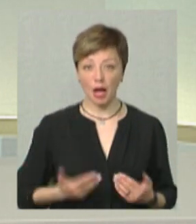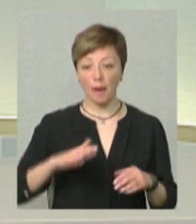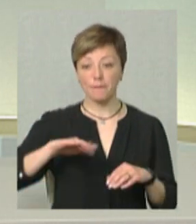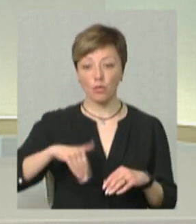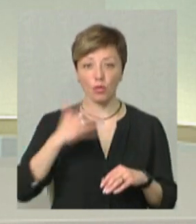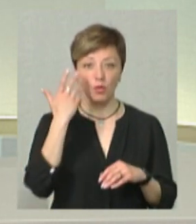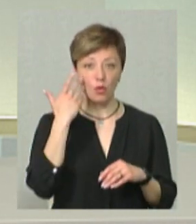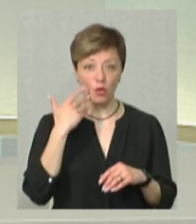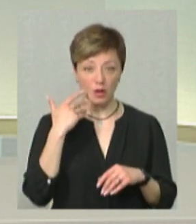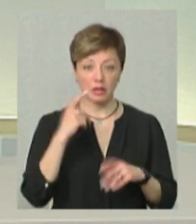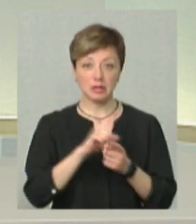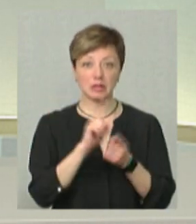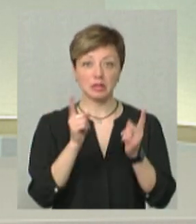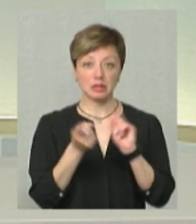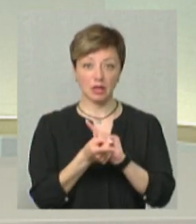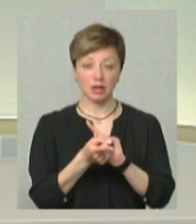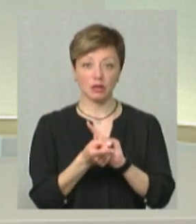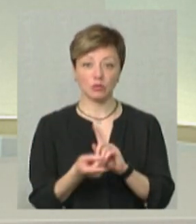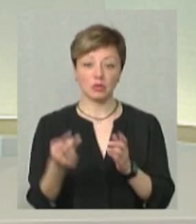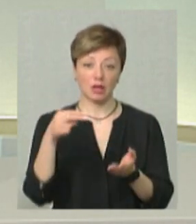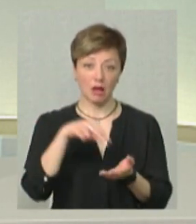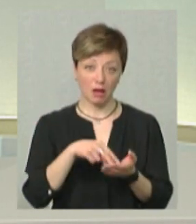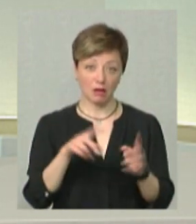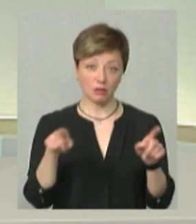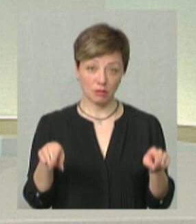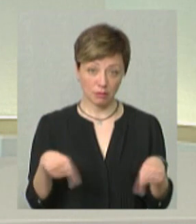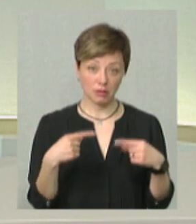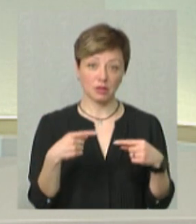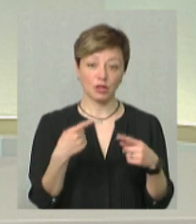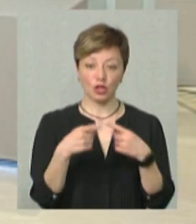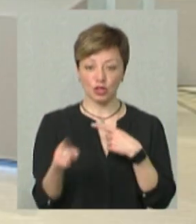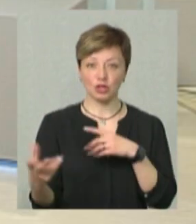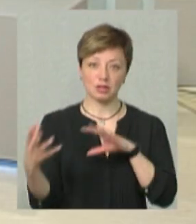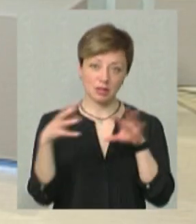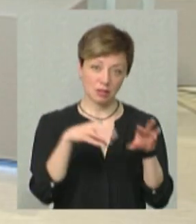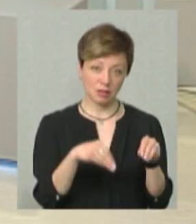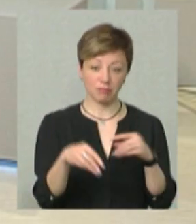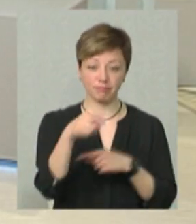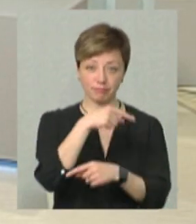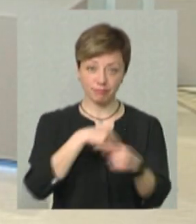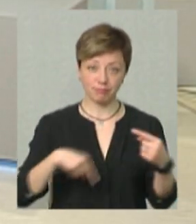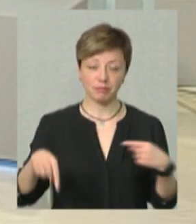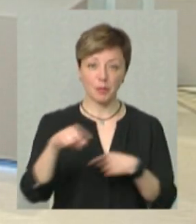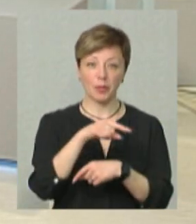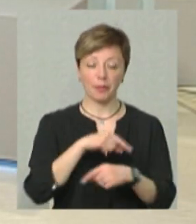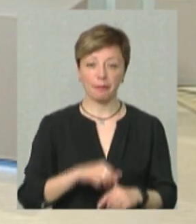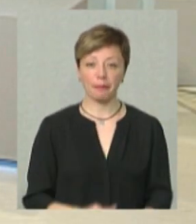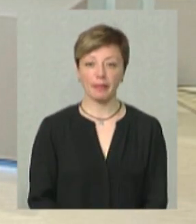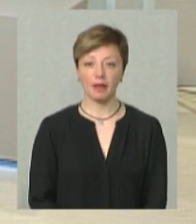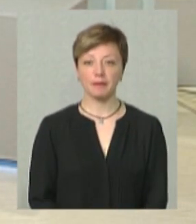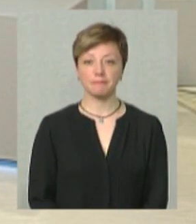коли вони стануть на ноги… Інші заселяються. Так, так, так. І вони…